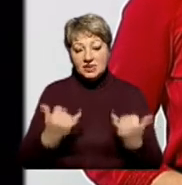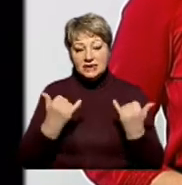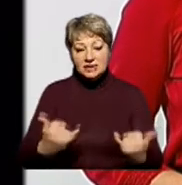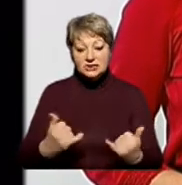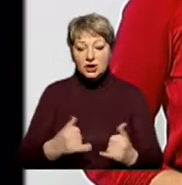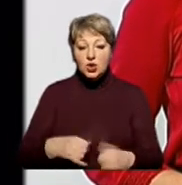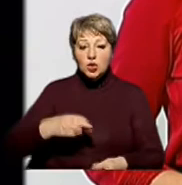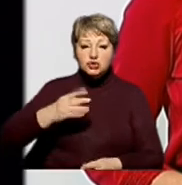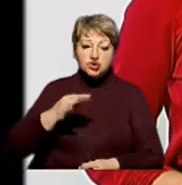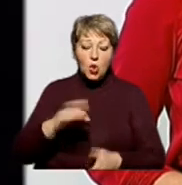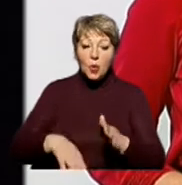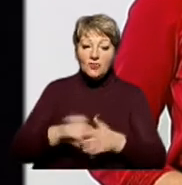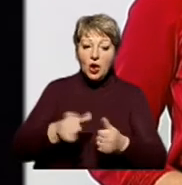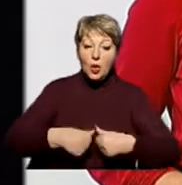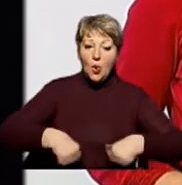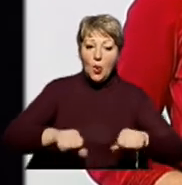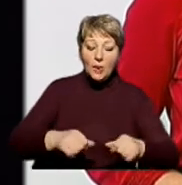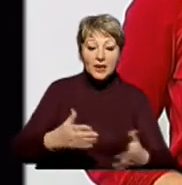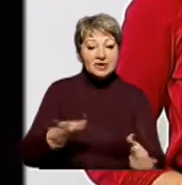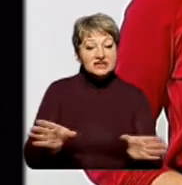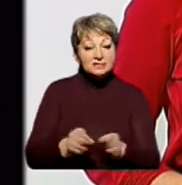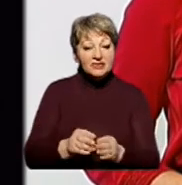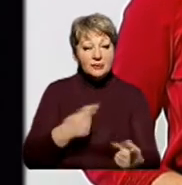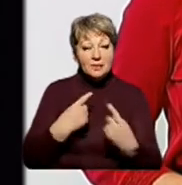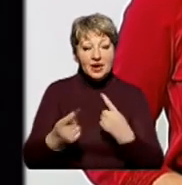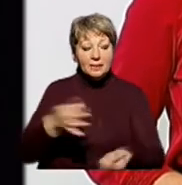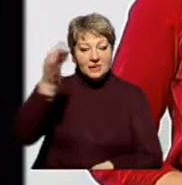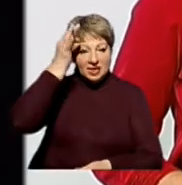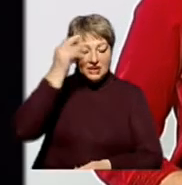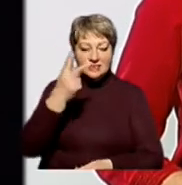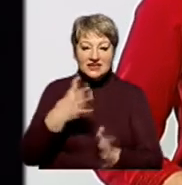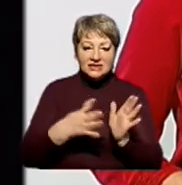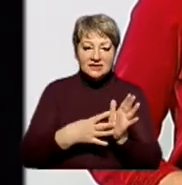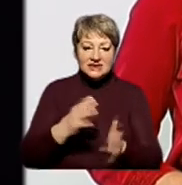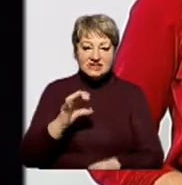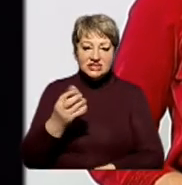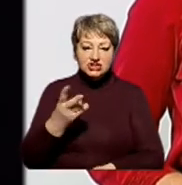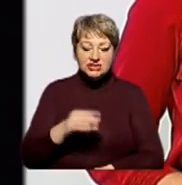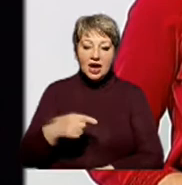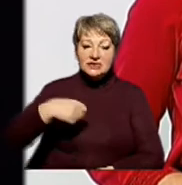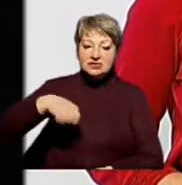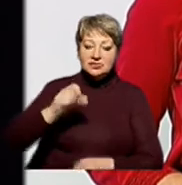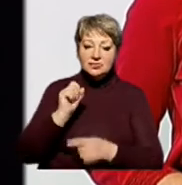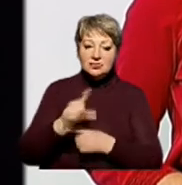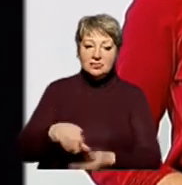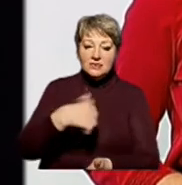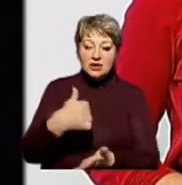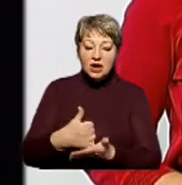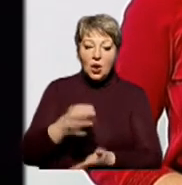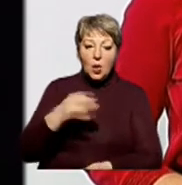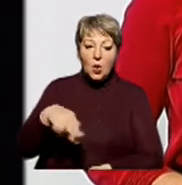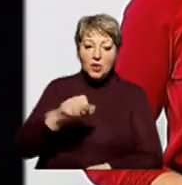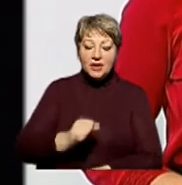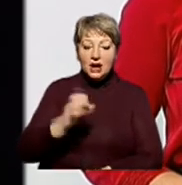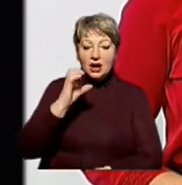Суспільному ток-шоу «Виборчий округ співбесіда». Нагадаю глядачам, 29 січня президент Зеленський призначив на посаду голови Черкаської